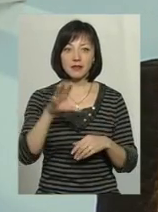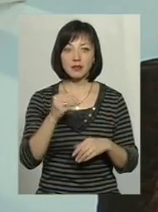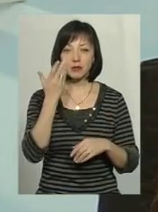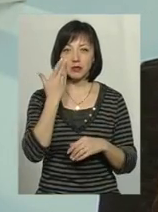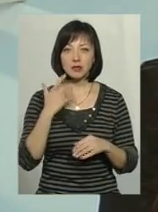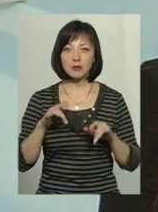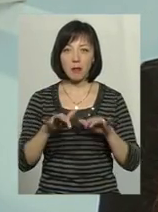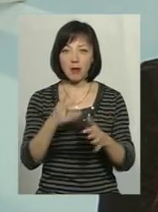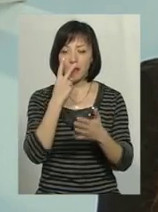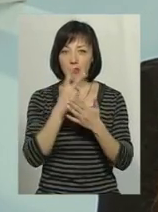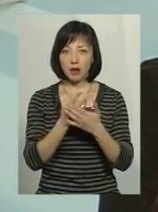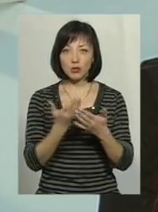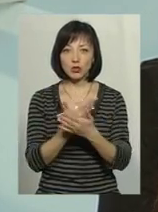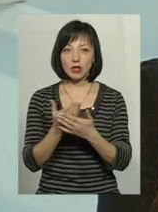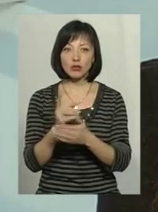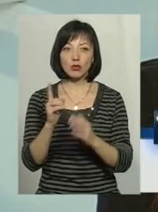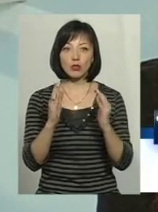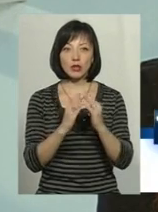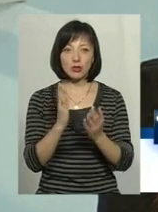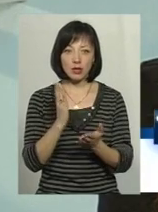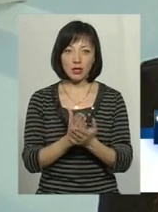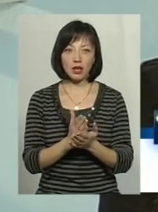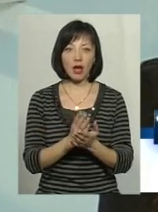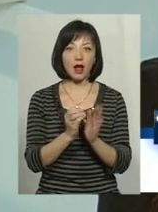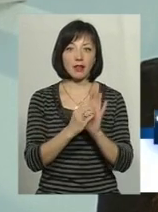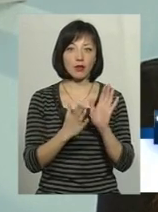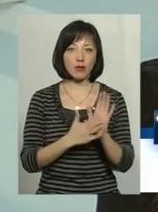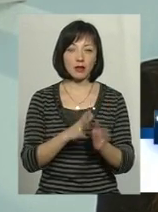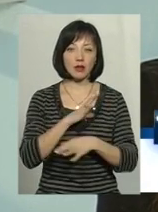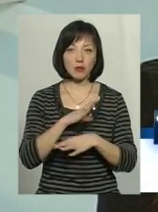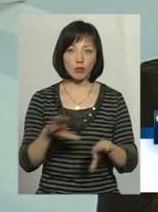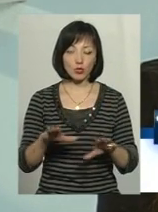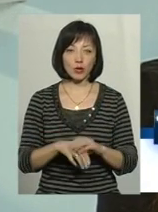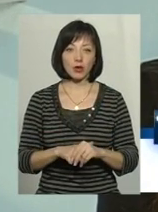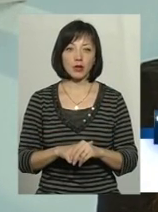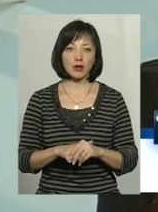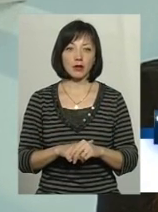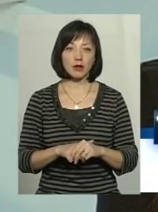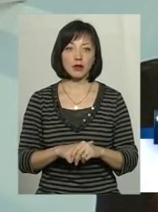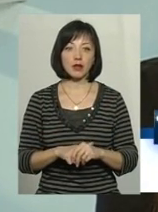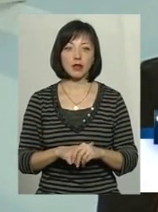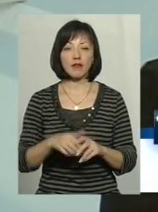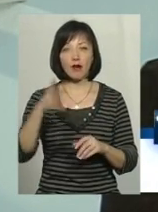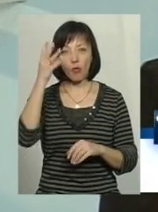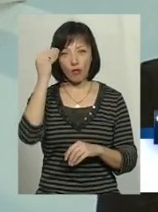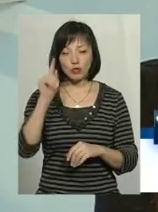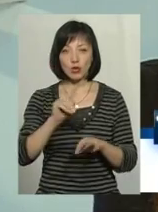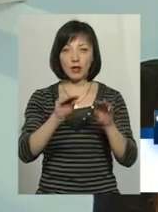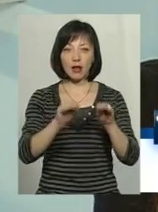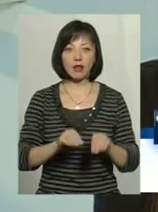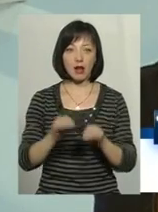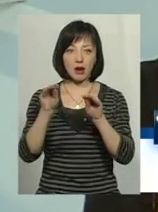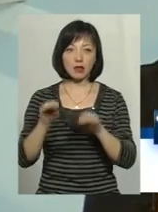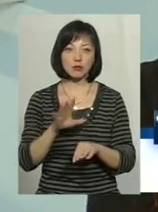кампанії бачили сюжети про те, що будинок є, а він не декларувався. Ось, і враховуючи, що декларація